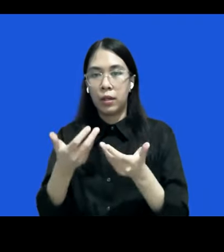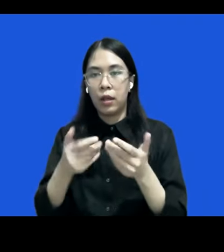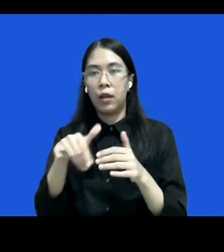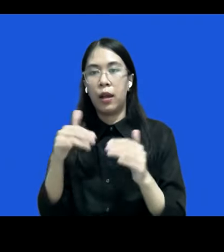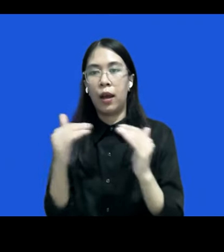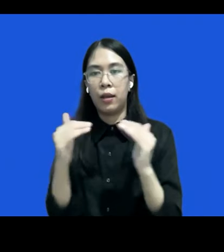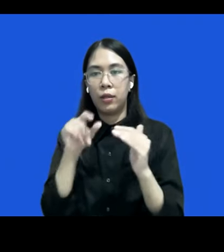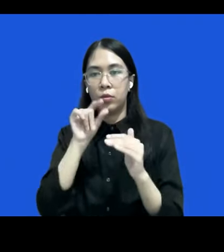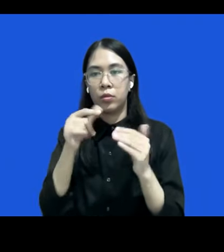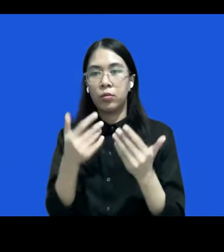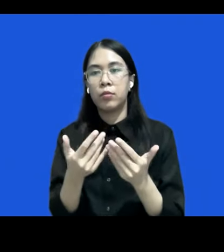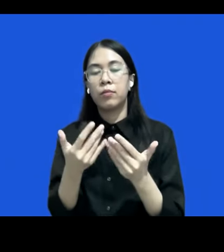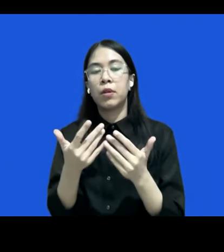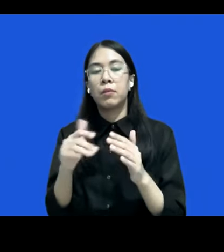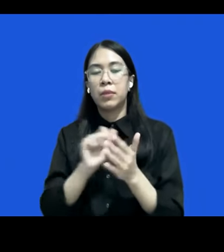jawaban pidana